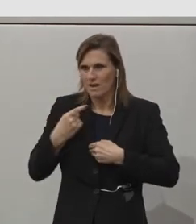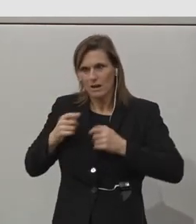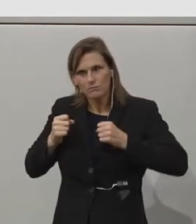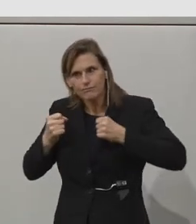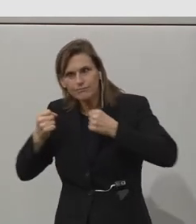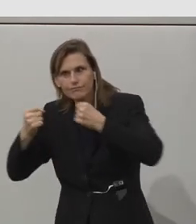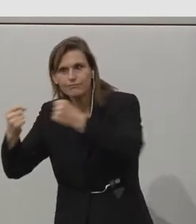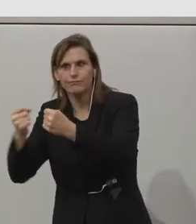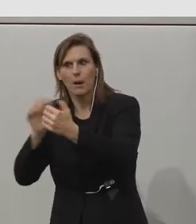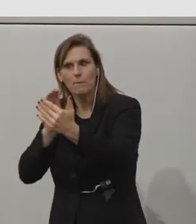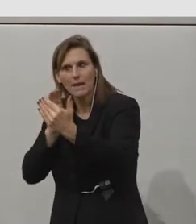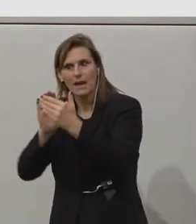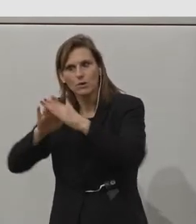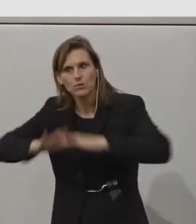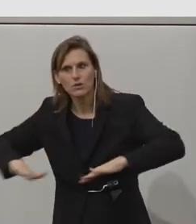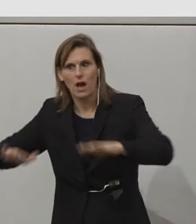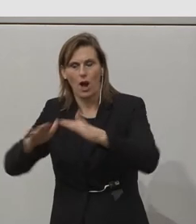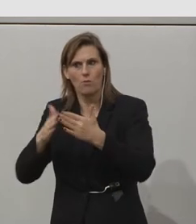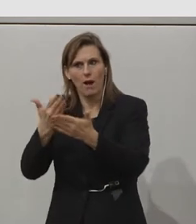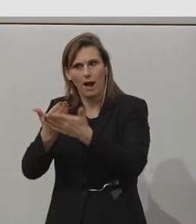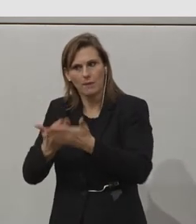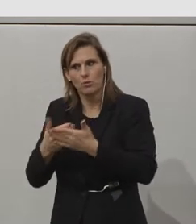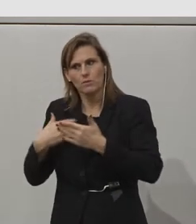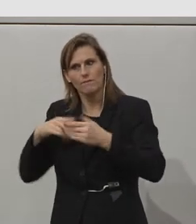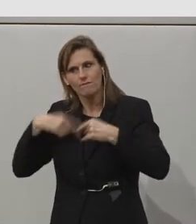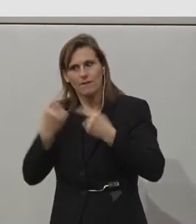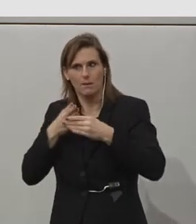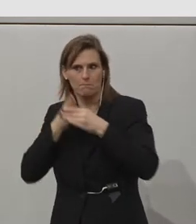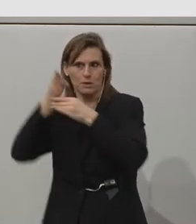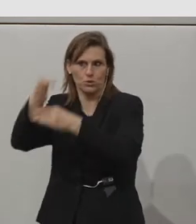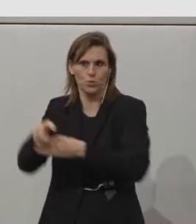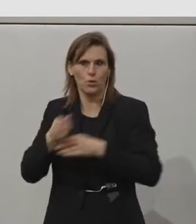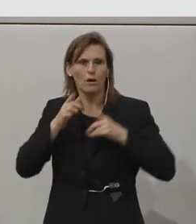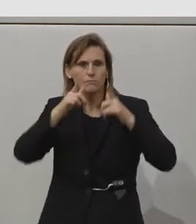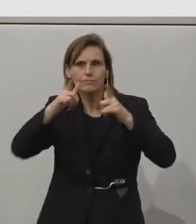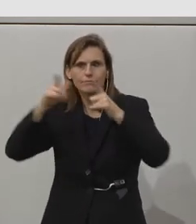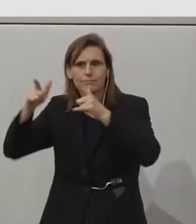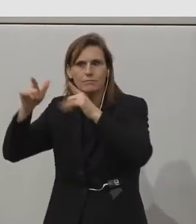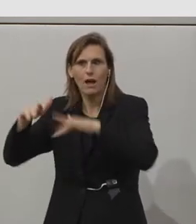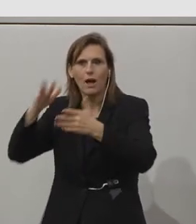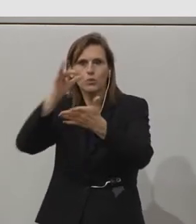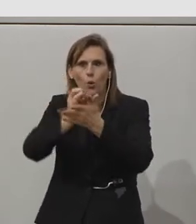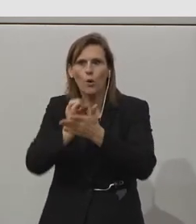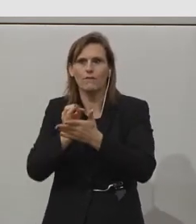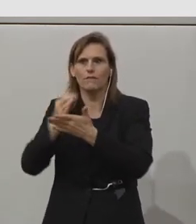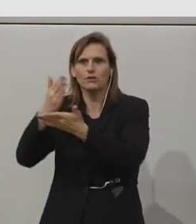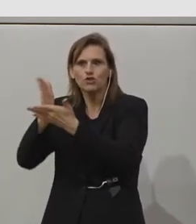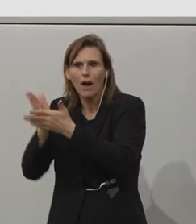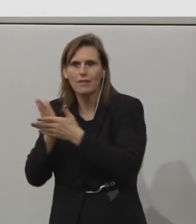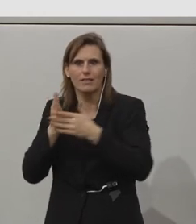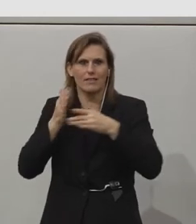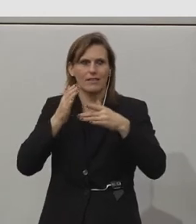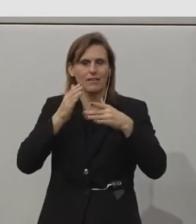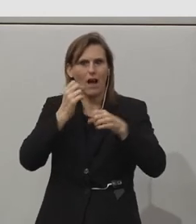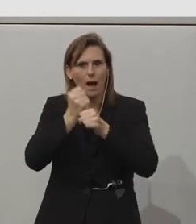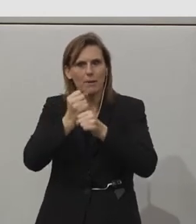unserem Begegnungsraum, mit unserem Angebot zu den Jugendlichen in die entlegenen Dörfer, in die kleinen Städte und arbeiten